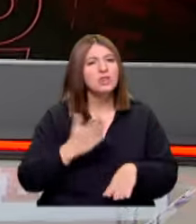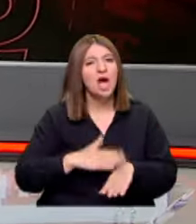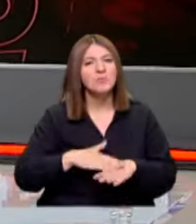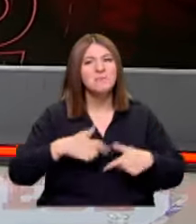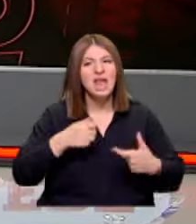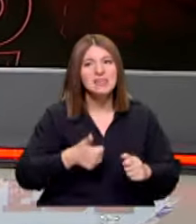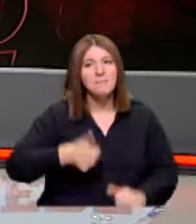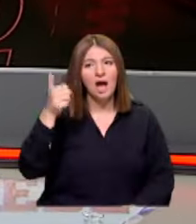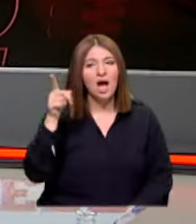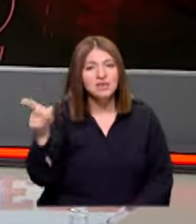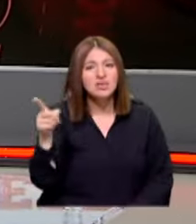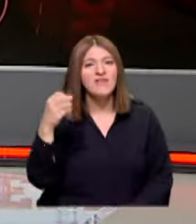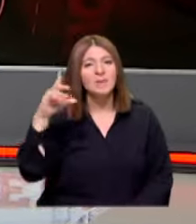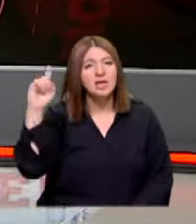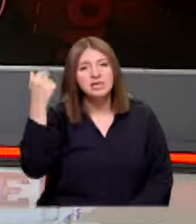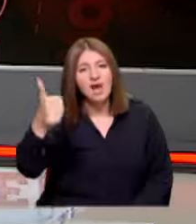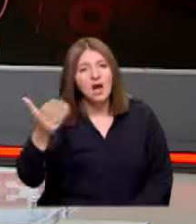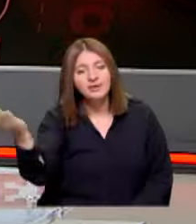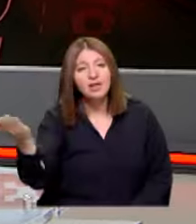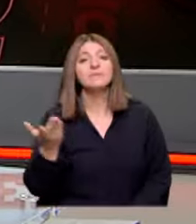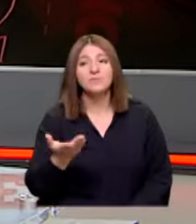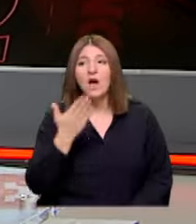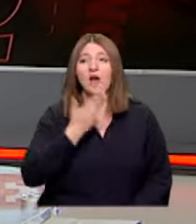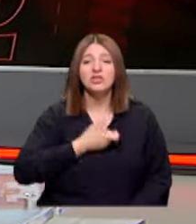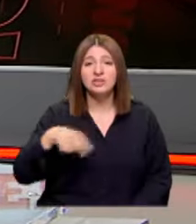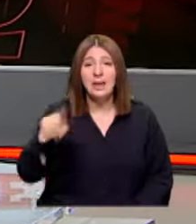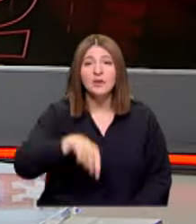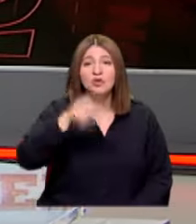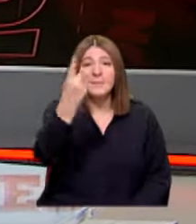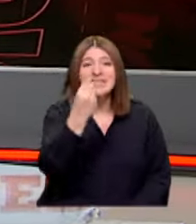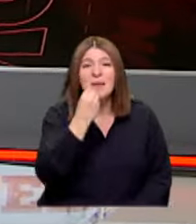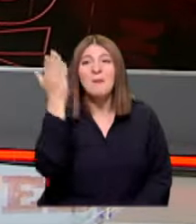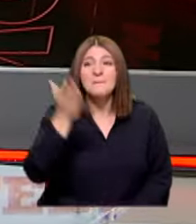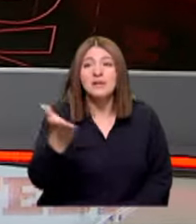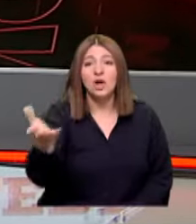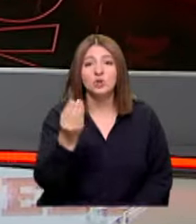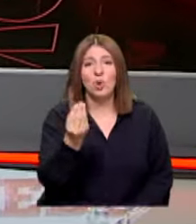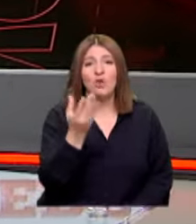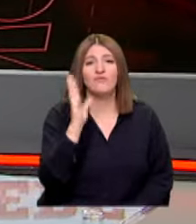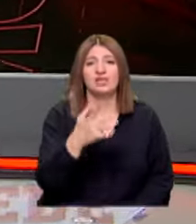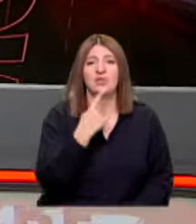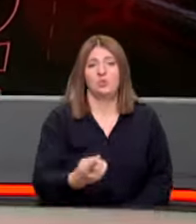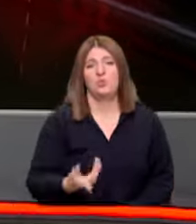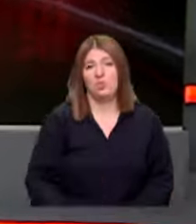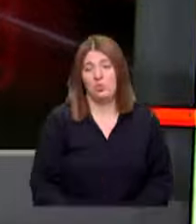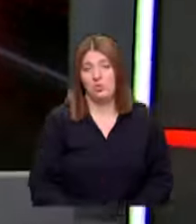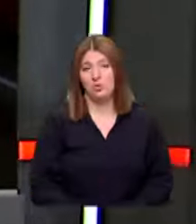Milliyetin Bakanlığı ve AK Parti iktidarı? Öğrencilere bir öğün yemeği bile Çok görüyorlar